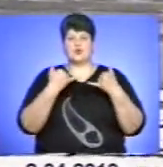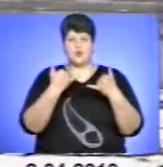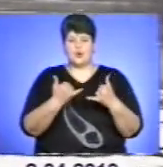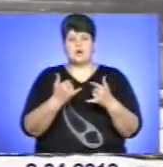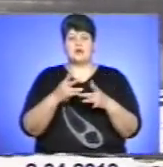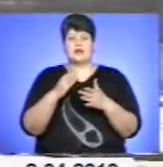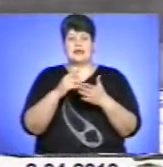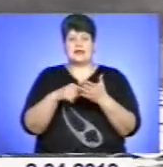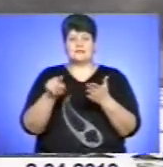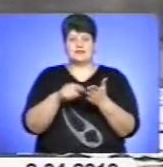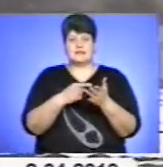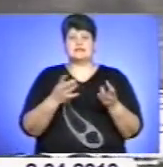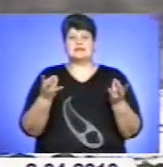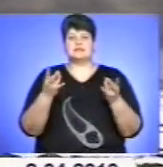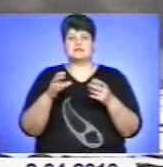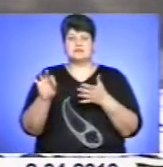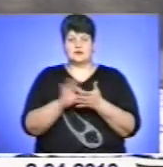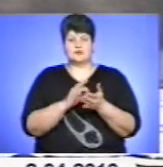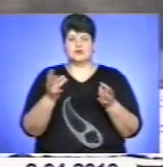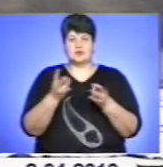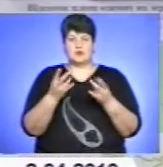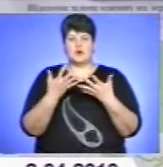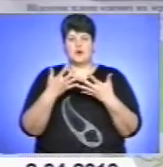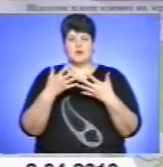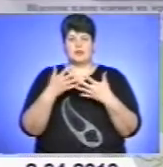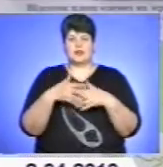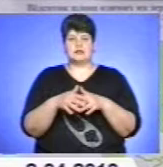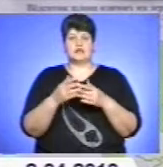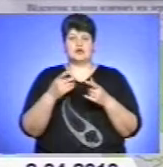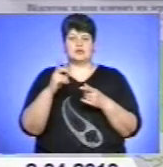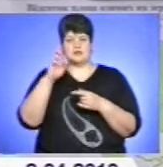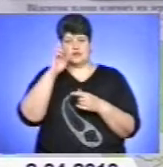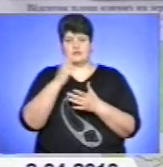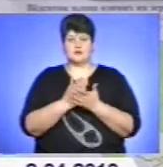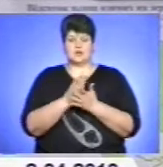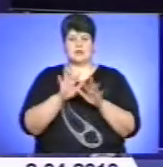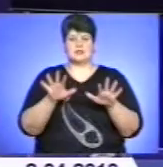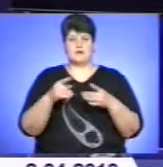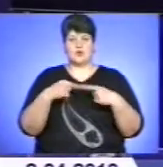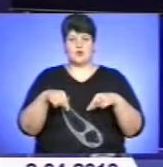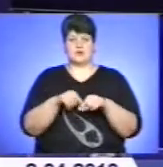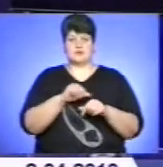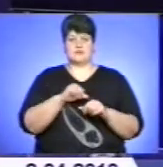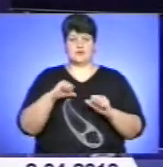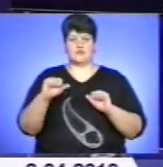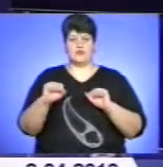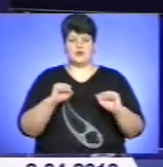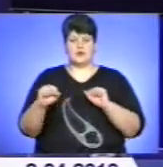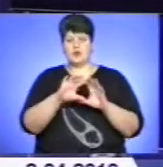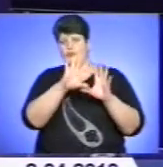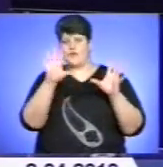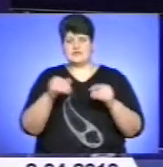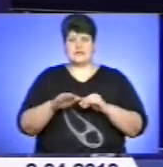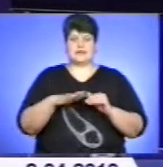ситуацій завчасно підготовлене необхідне обладнання комунальних служб та місцевих органів самоврядування. По всій території